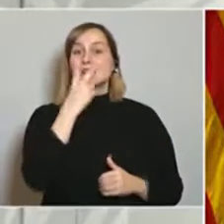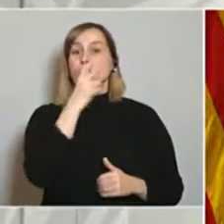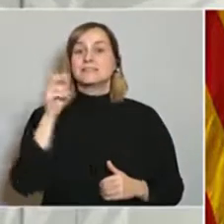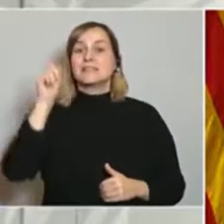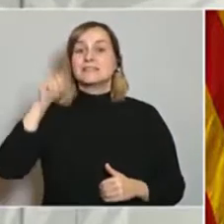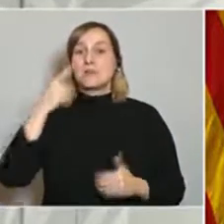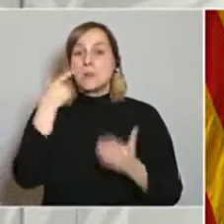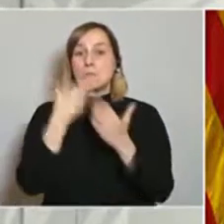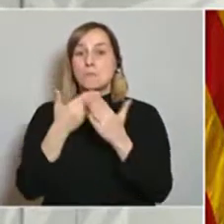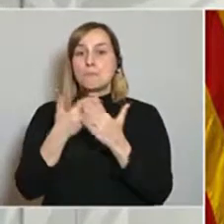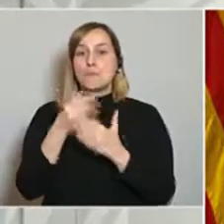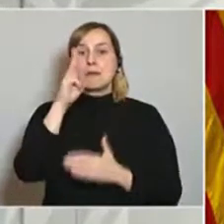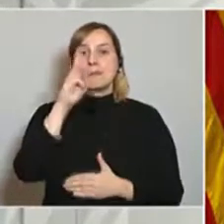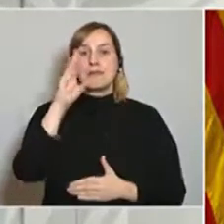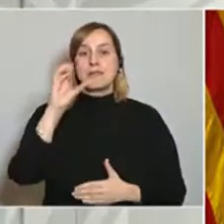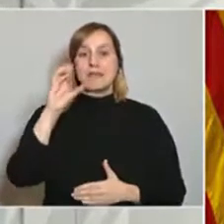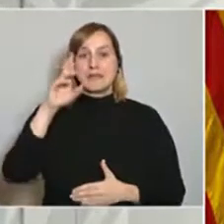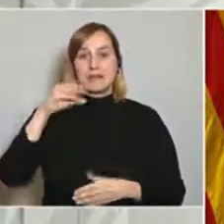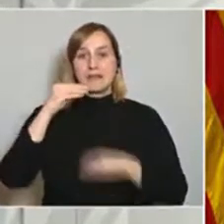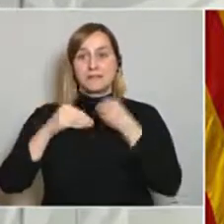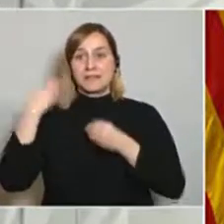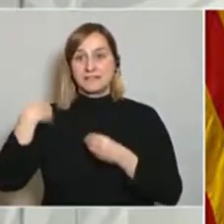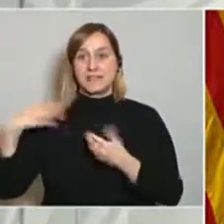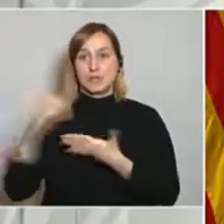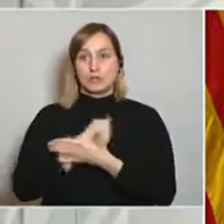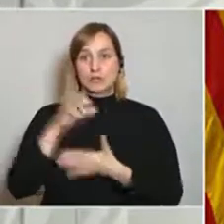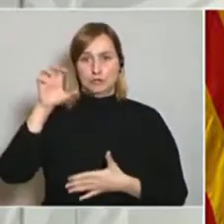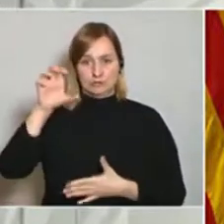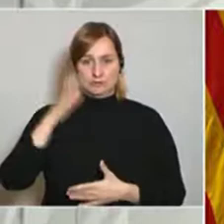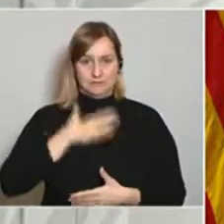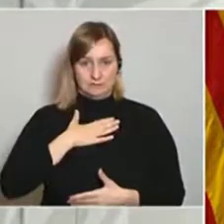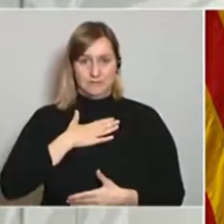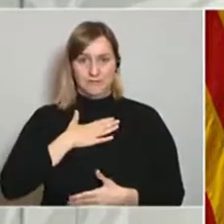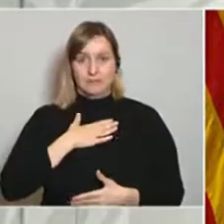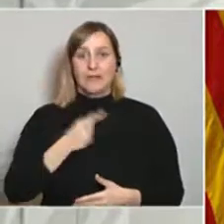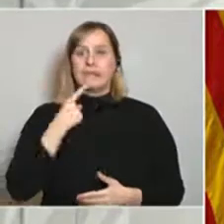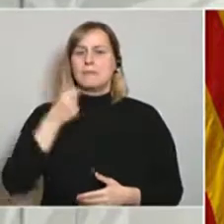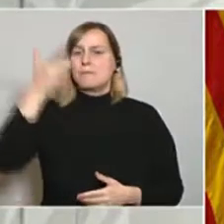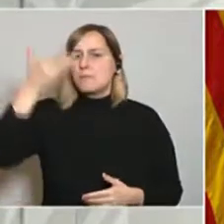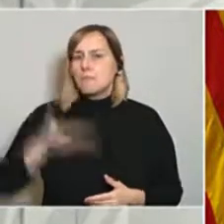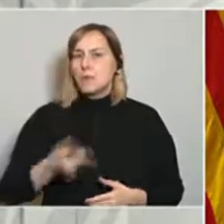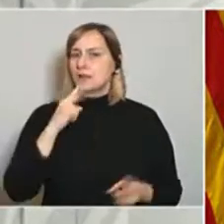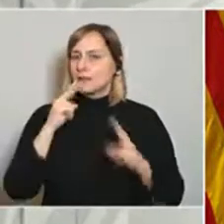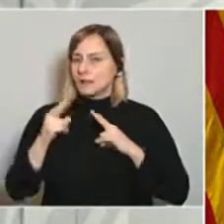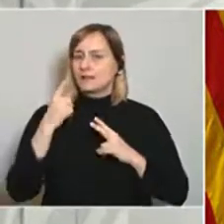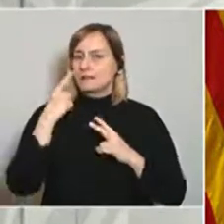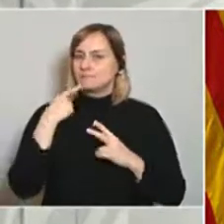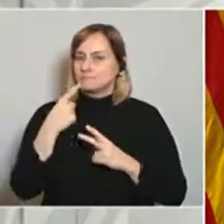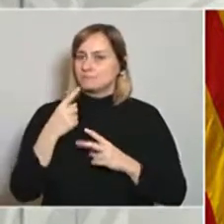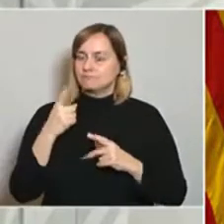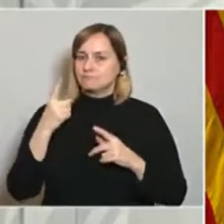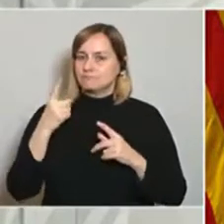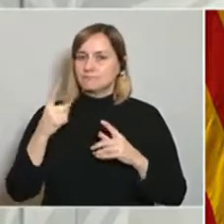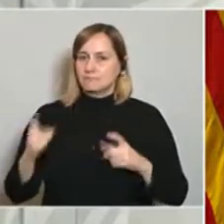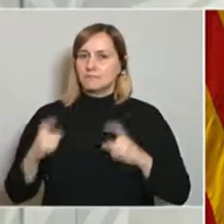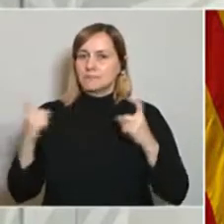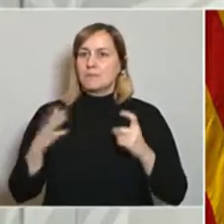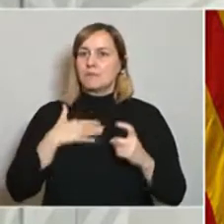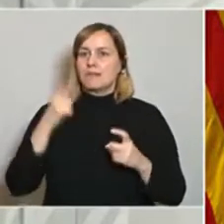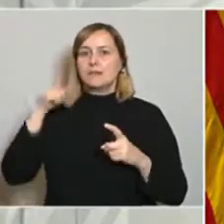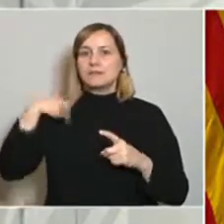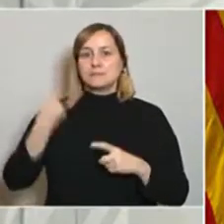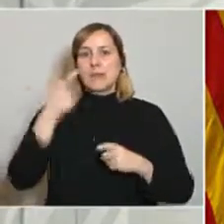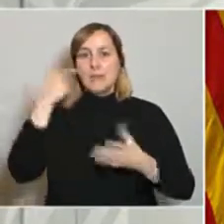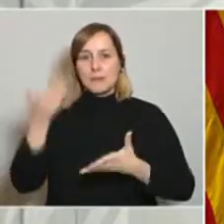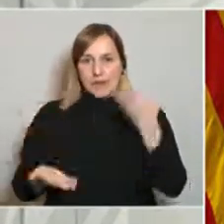PCRs que ja hem pogut fer en el nostre país. És important posar-hi aquesta intensitat per poder valorar molt